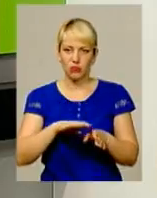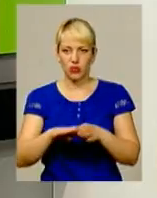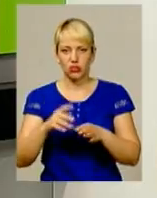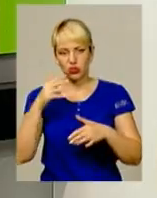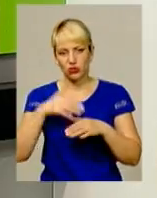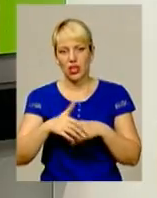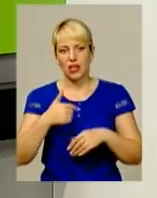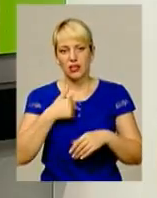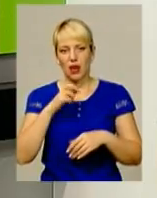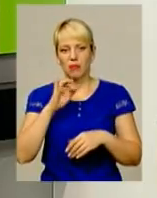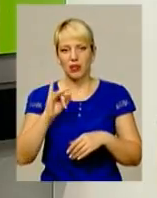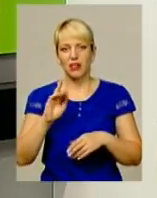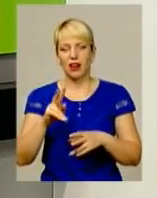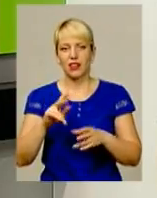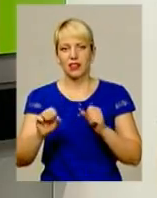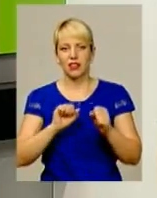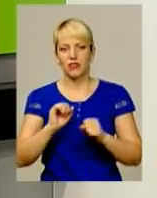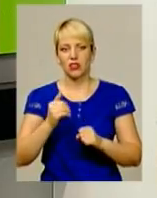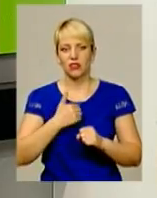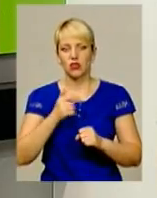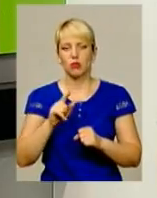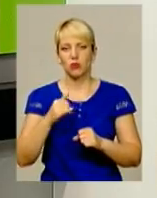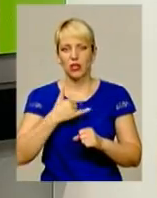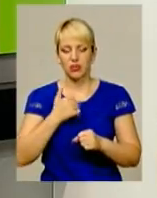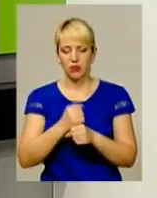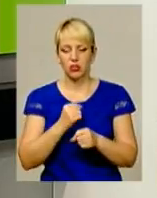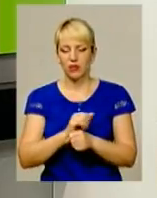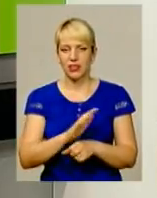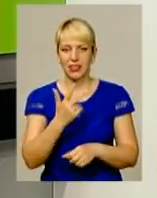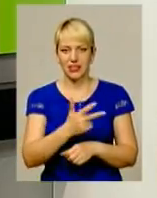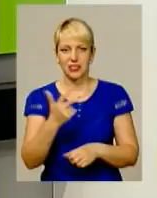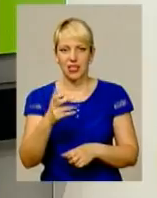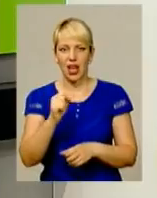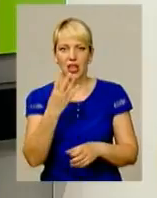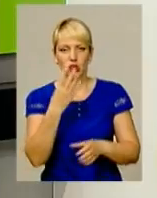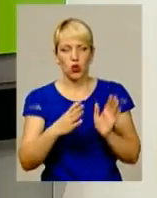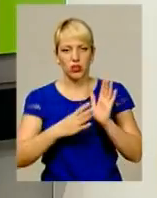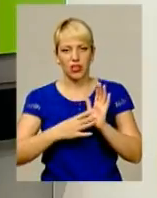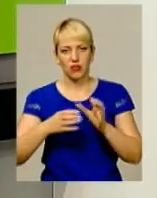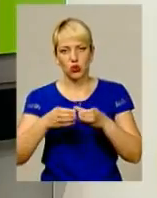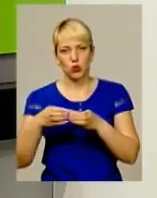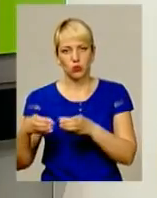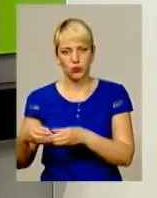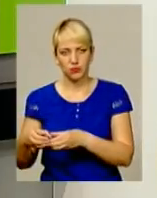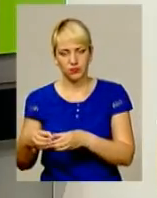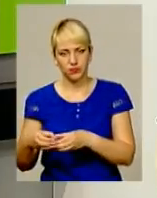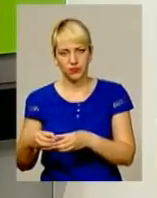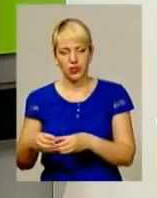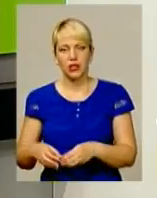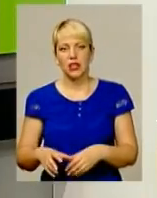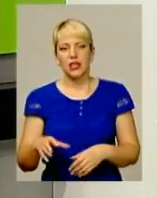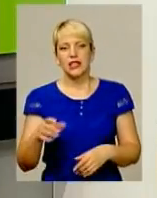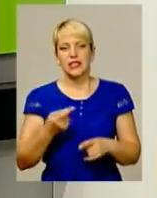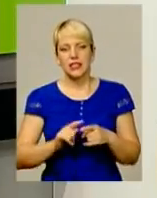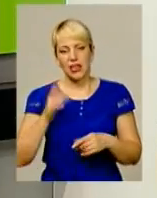мені б як керівнику хотілося, щоб сьогодні в нас працювало не 33, а 49 груп реагування патрульної поліції. З